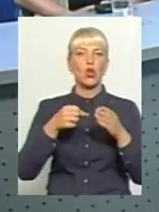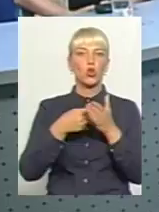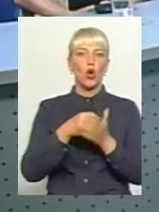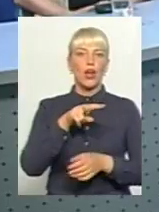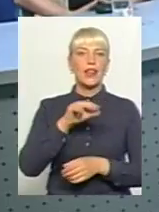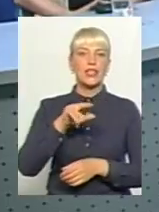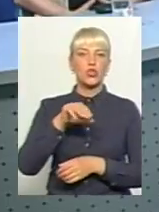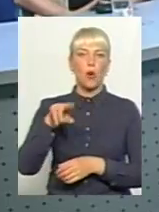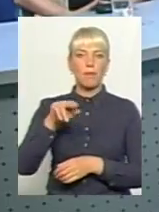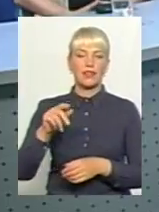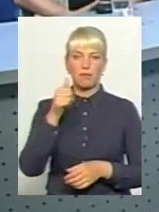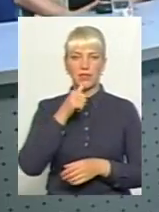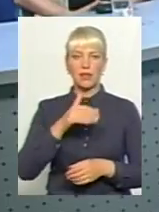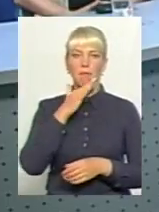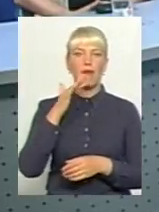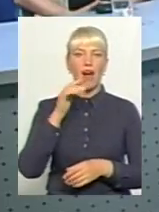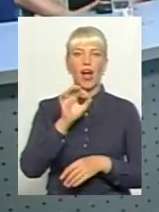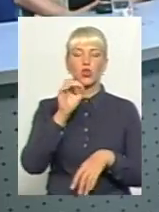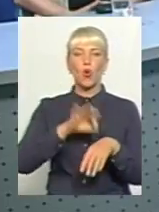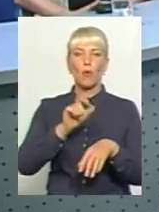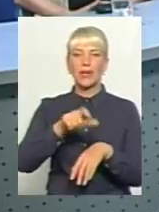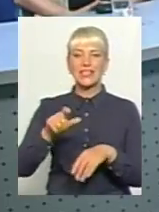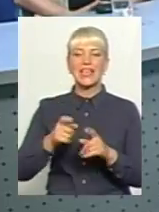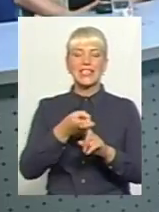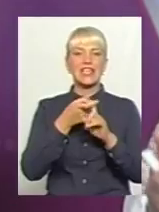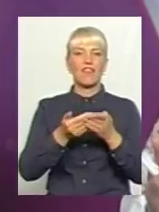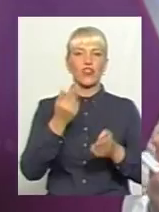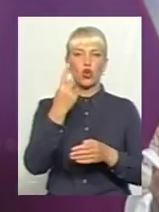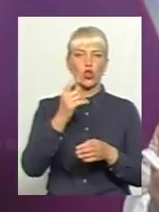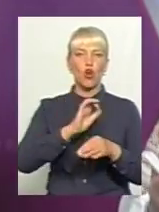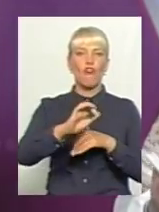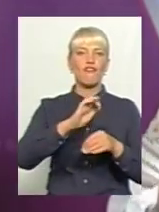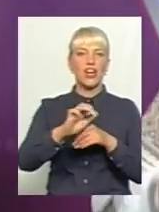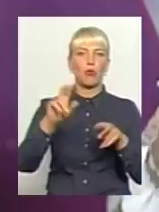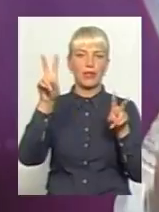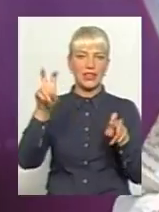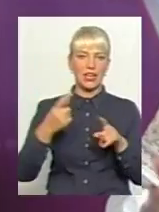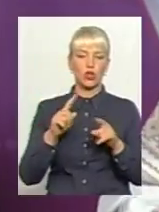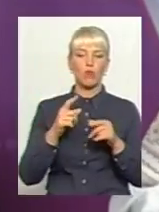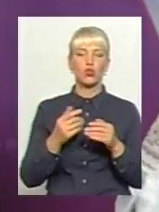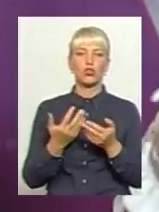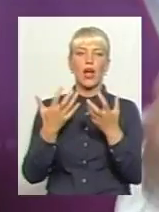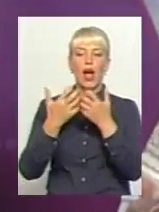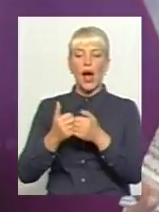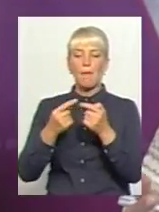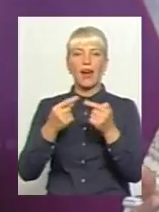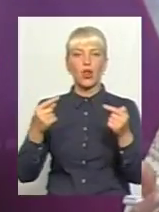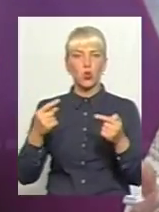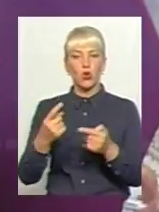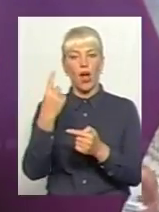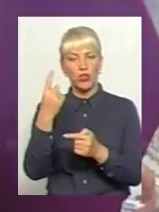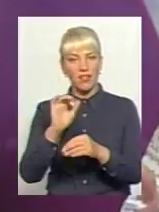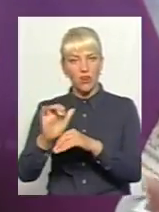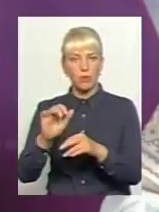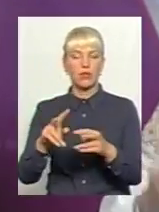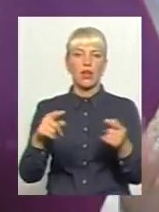таке у пацієнтів, що дуже багато пацієнтів залежні від одного виробника, тому що апаратура одного виробника, відповідно, і розхідний матеріал має